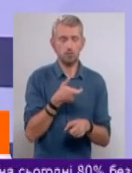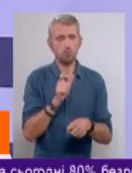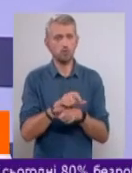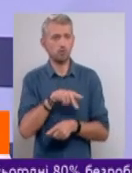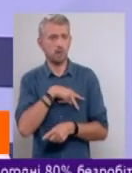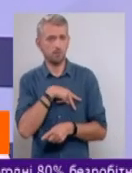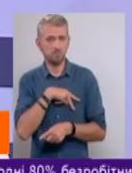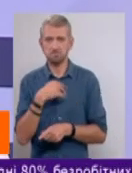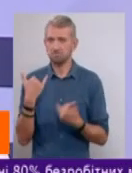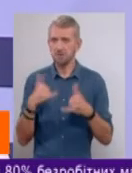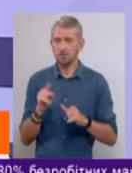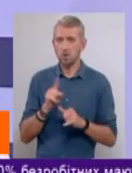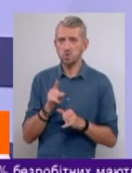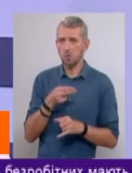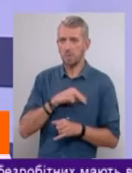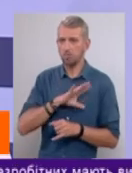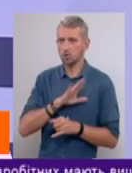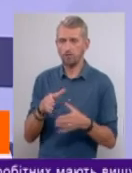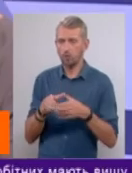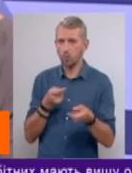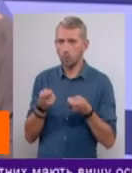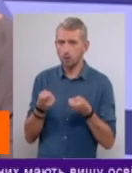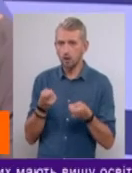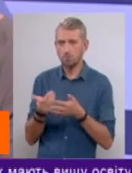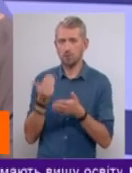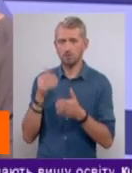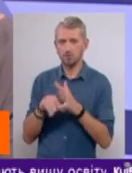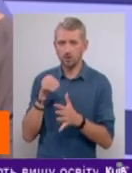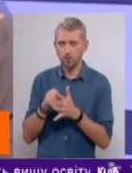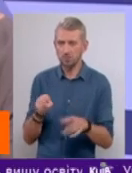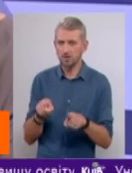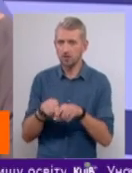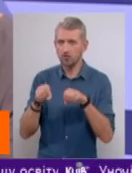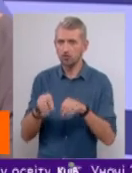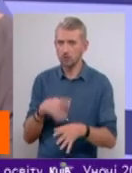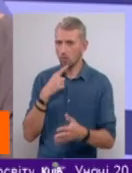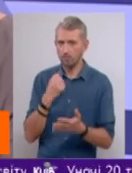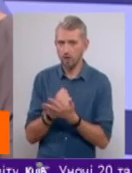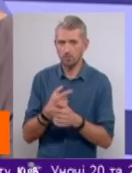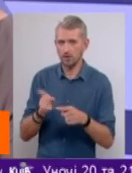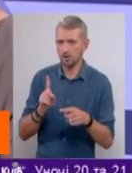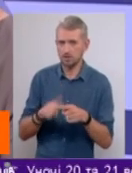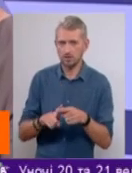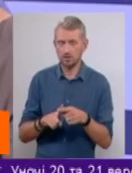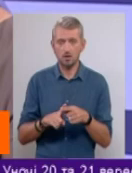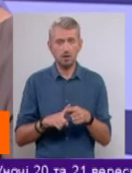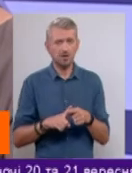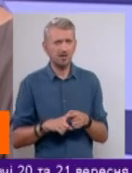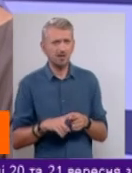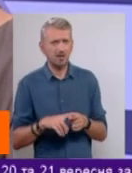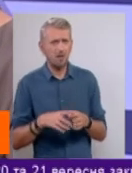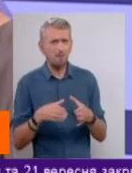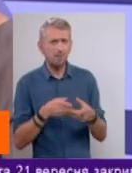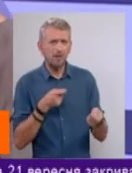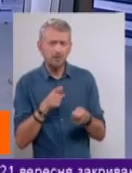Просто дивно, що не спрацював уряд, тому що напередодні вибори такі рішення ухвалювати – це… Правительство взагалі молчит.